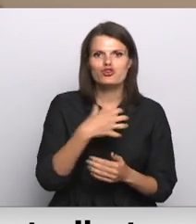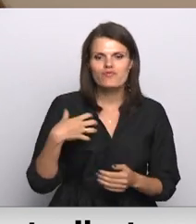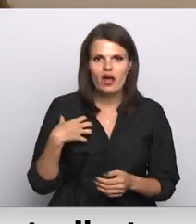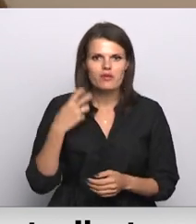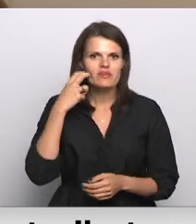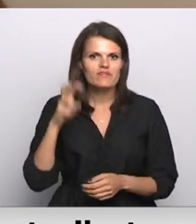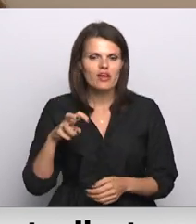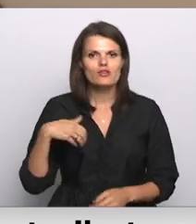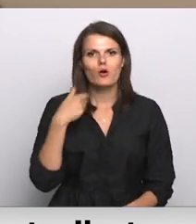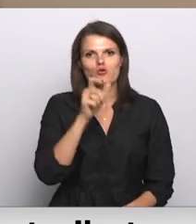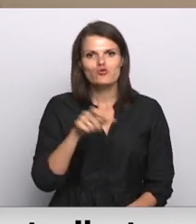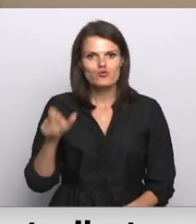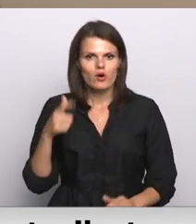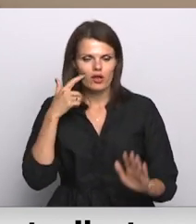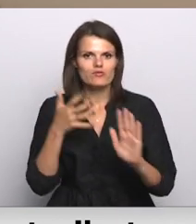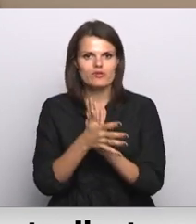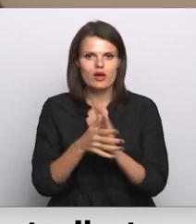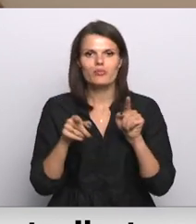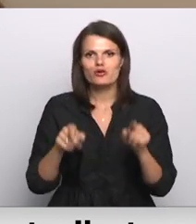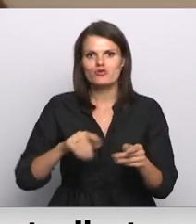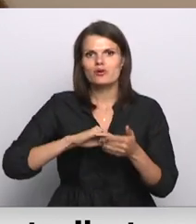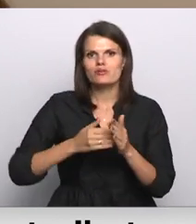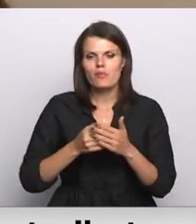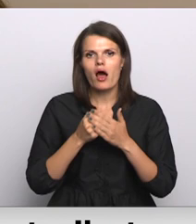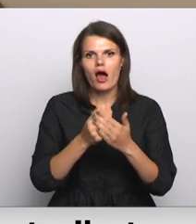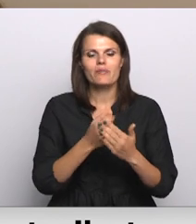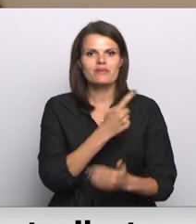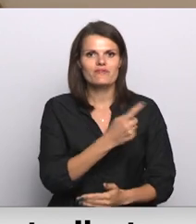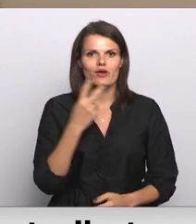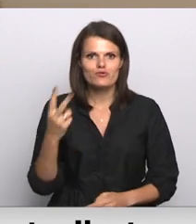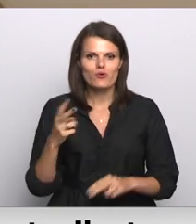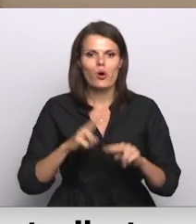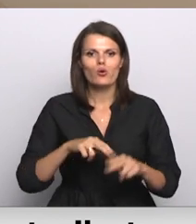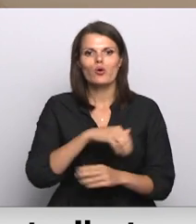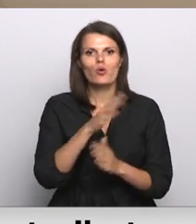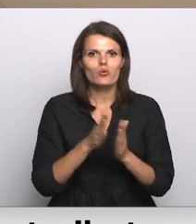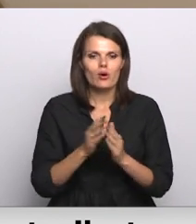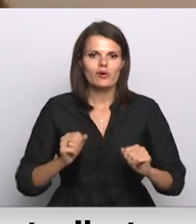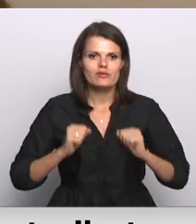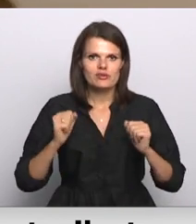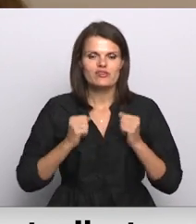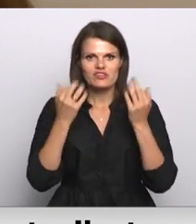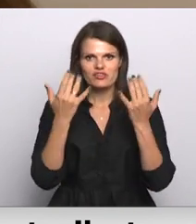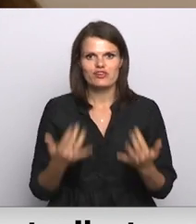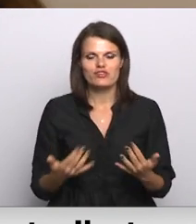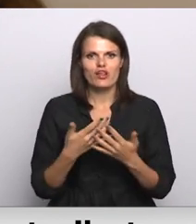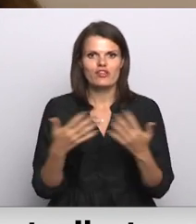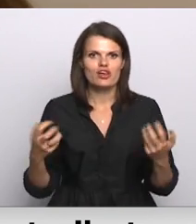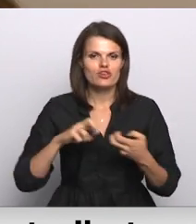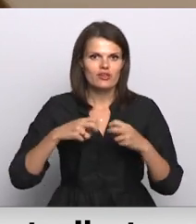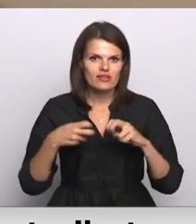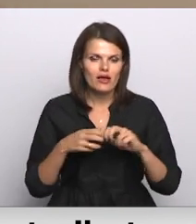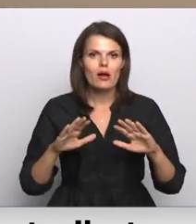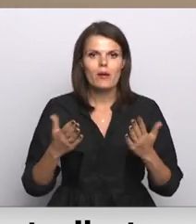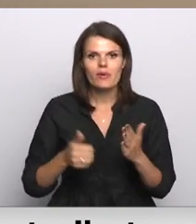saprast šo situāciju, atbalstīt vienam otru un kopā censties risināt šīs dažādās neērtības.